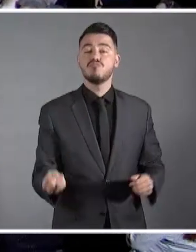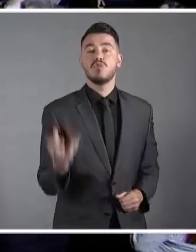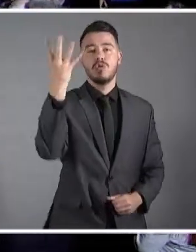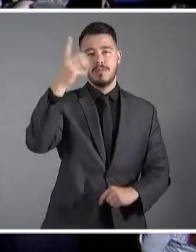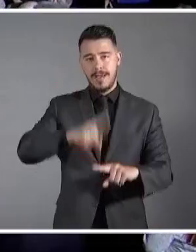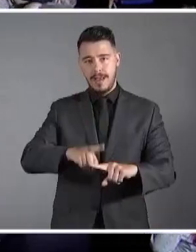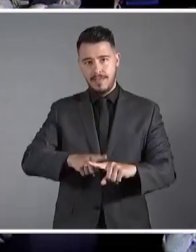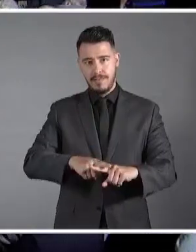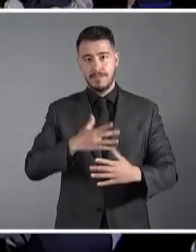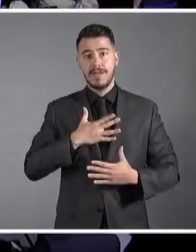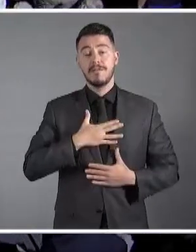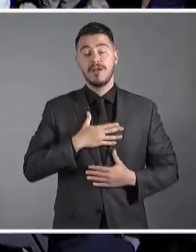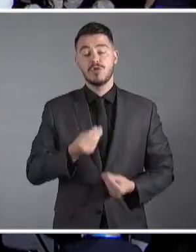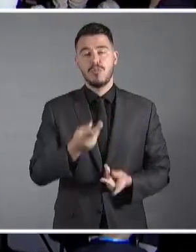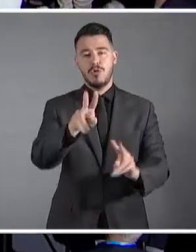Σας ευχαριστώ για την προσοχή σας.